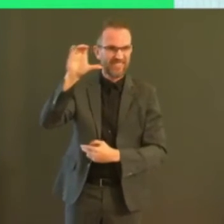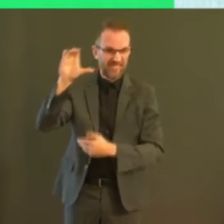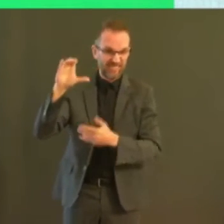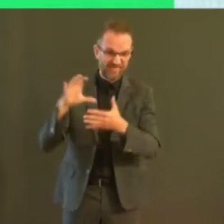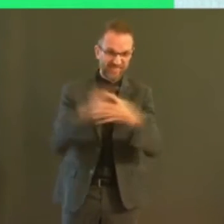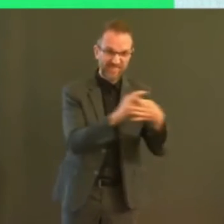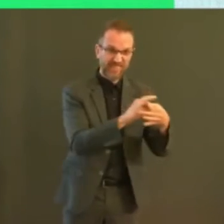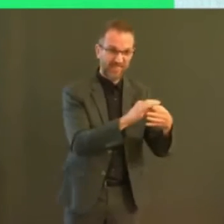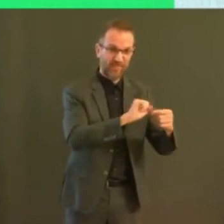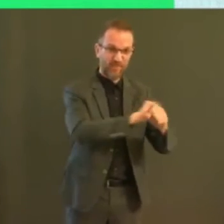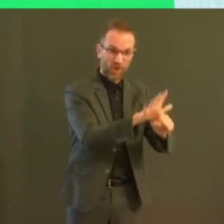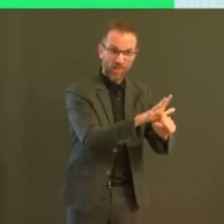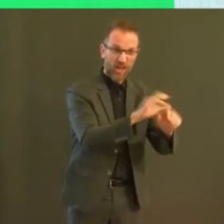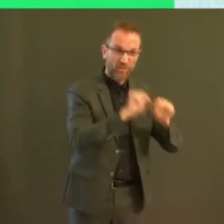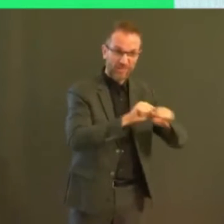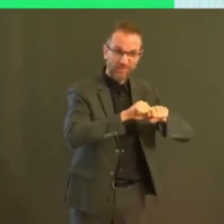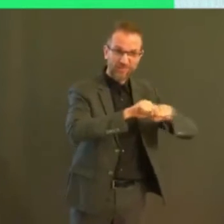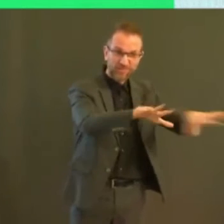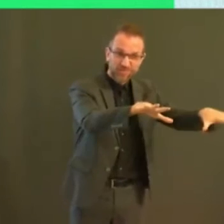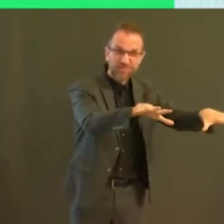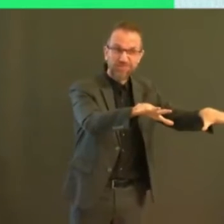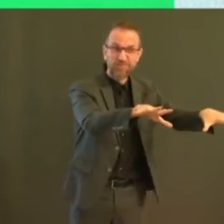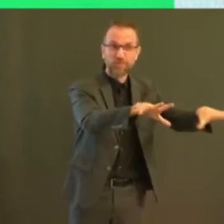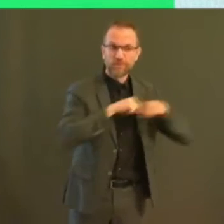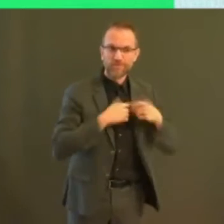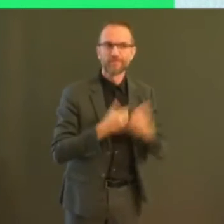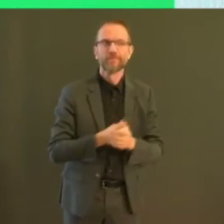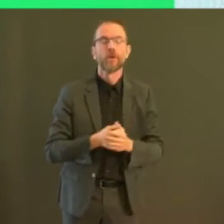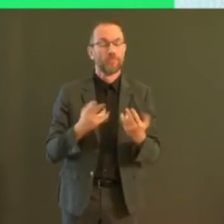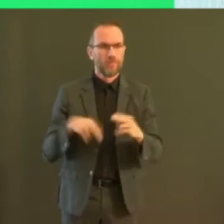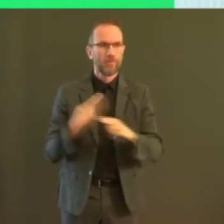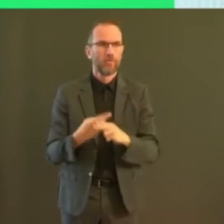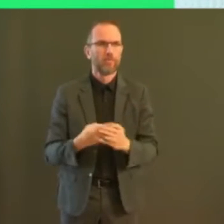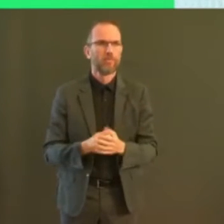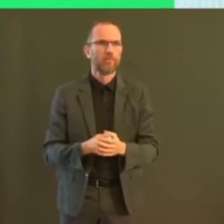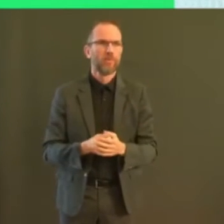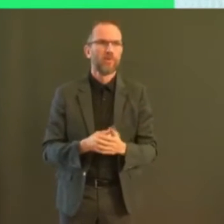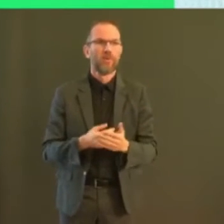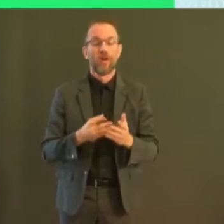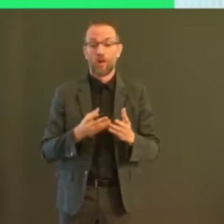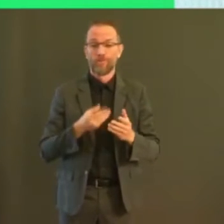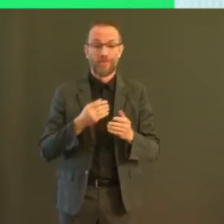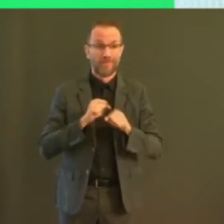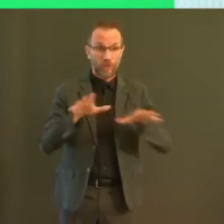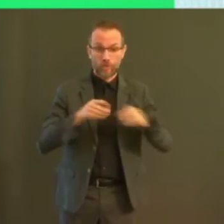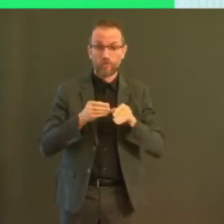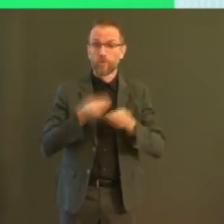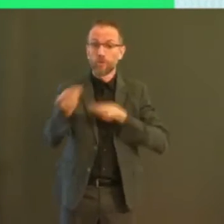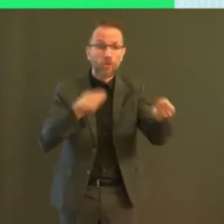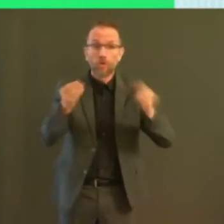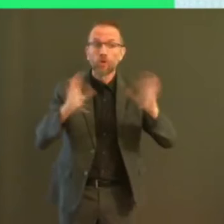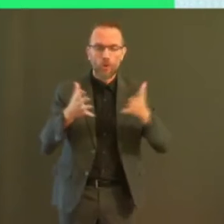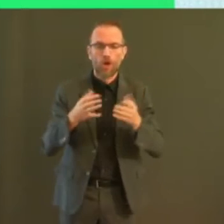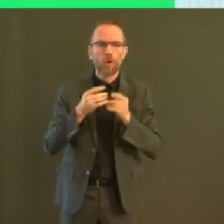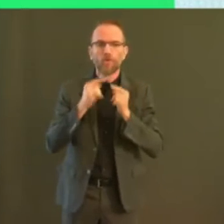du coronavirus se fait essentiellement par les grosses gouttelettes que nous émettons à proximité de nous, maximum 1m, 1m20 à peu près,